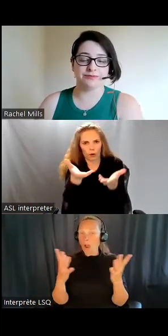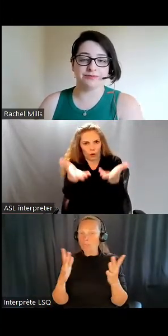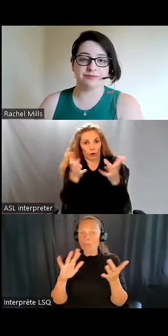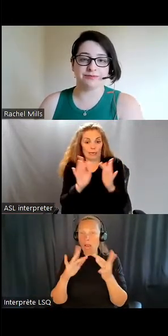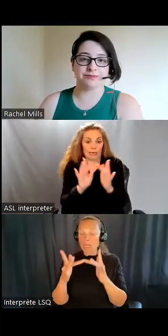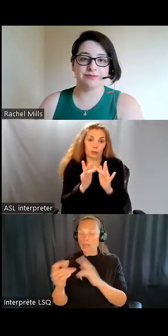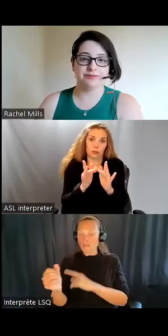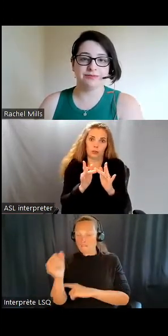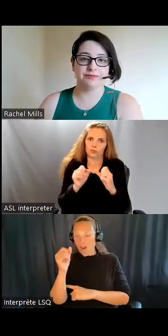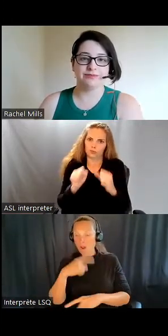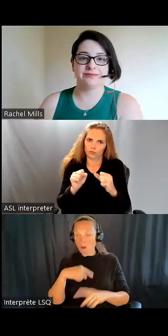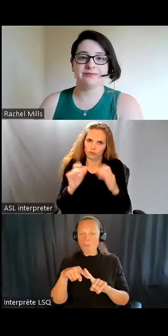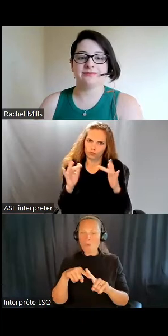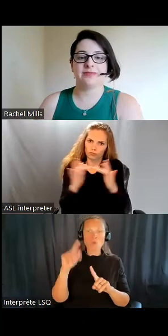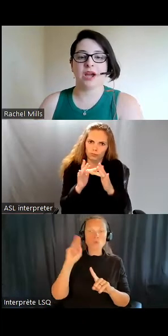est activé.